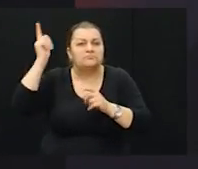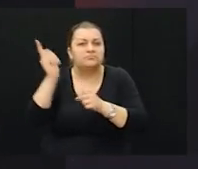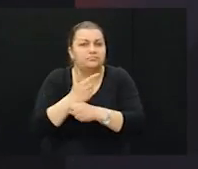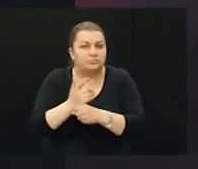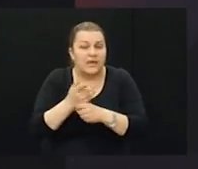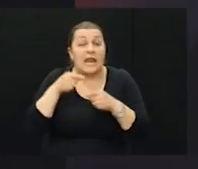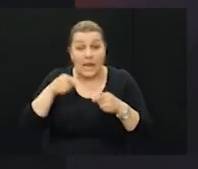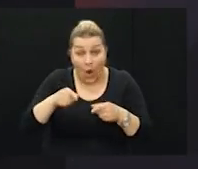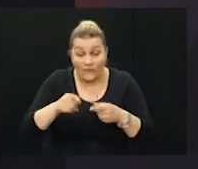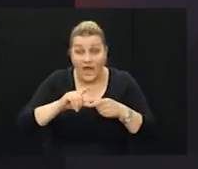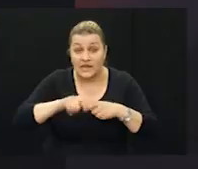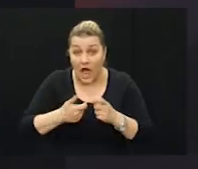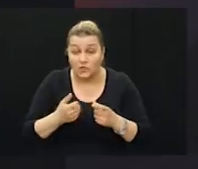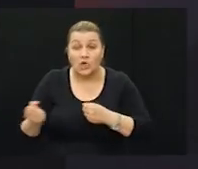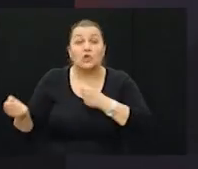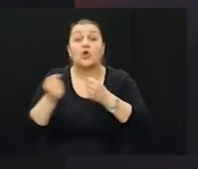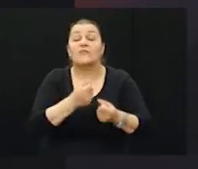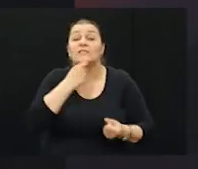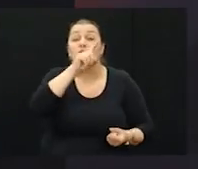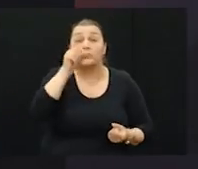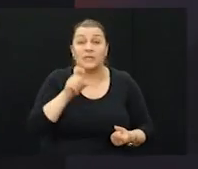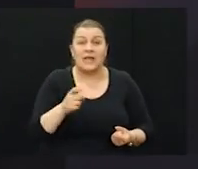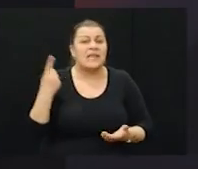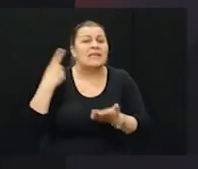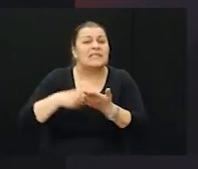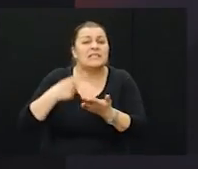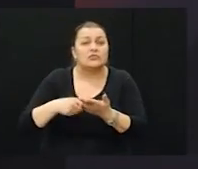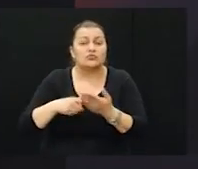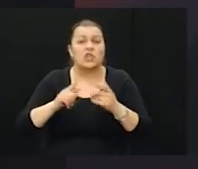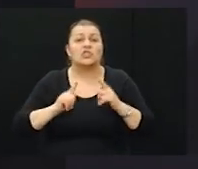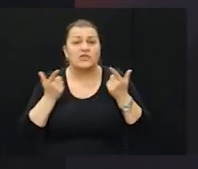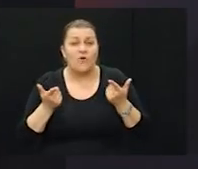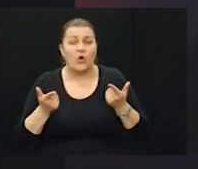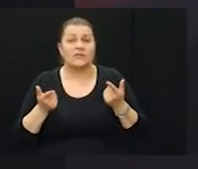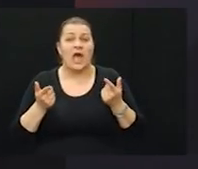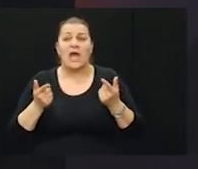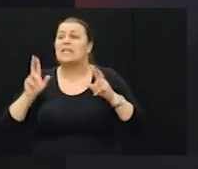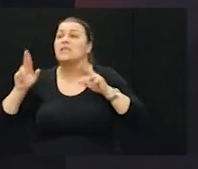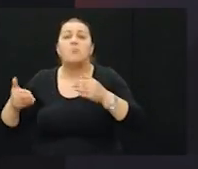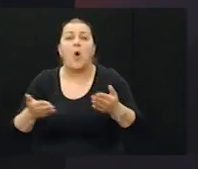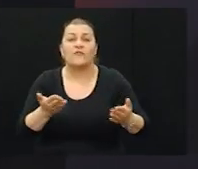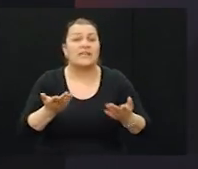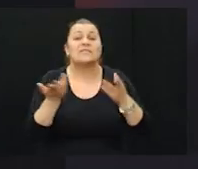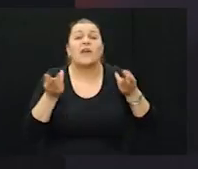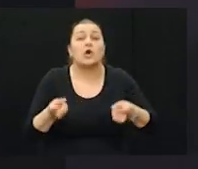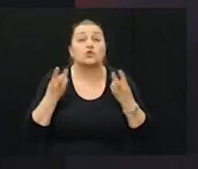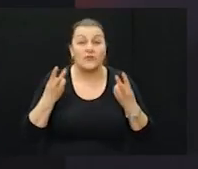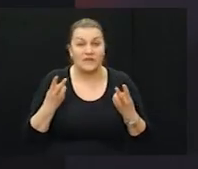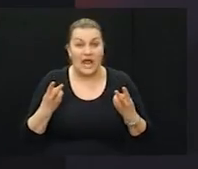način dovesti u pitanje sigurnost tisuće života, imovine i svega onog što je vrijedno